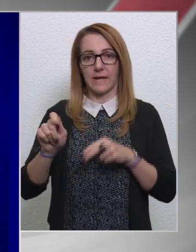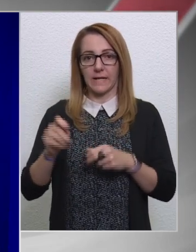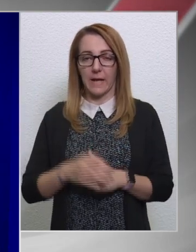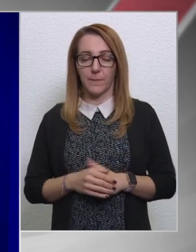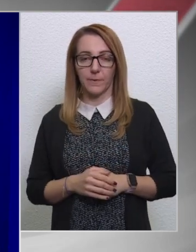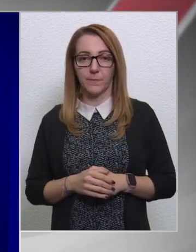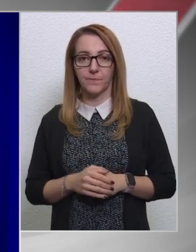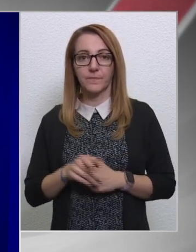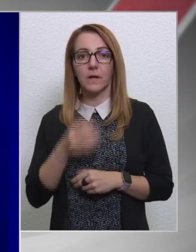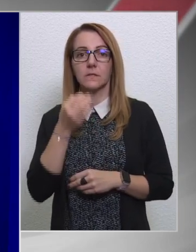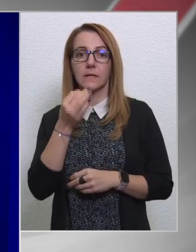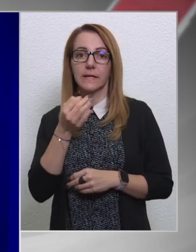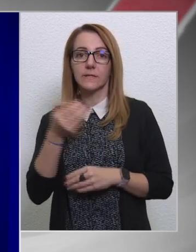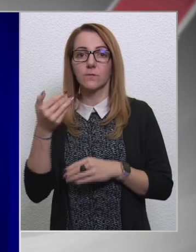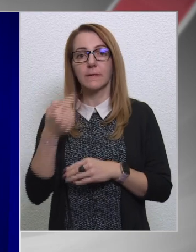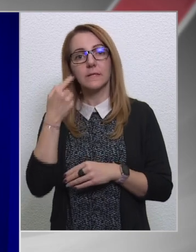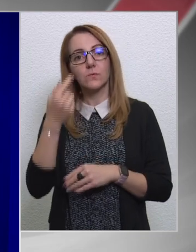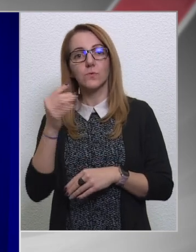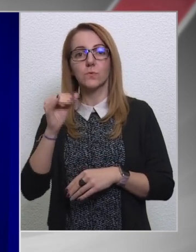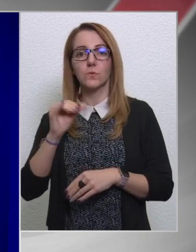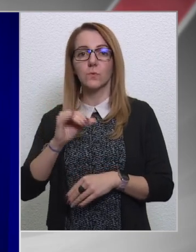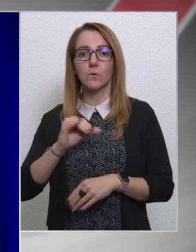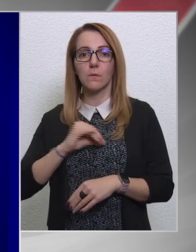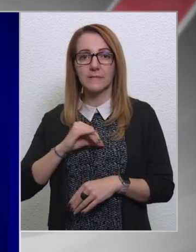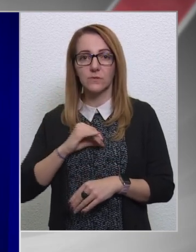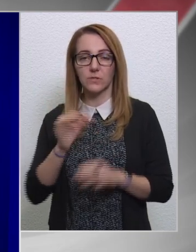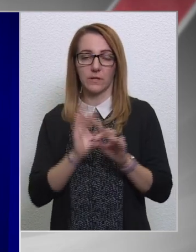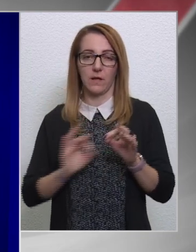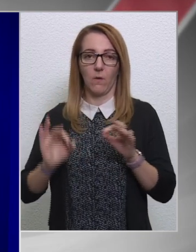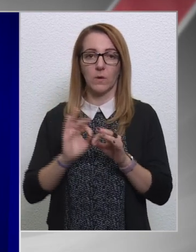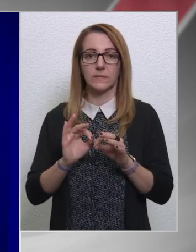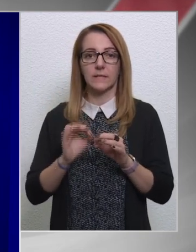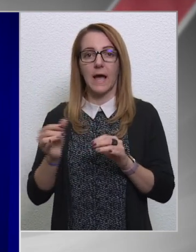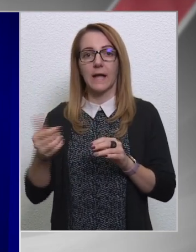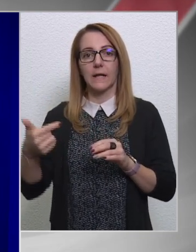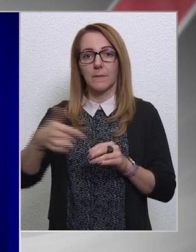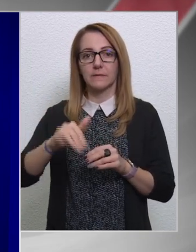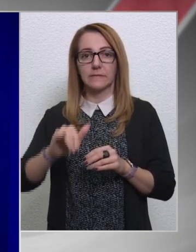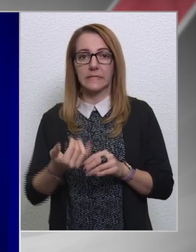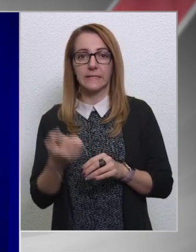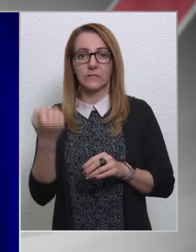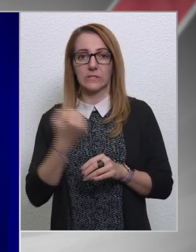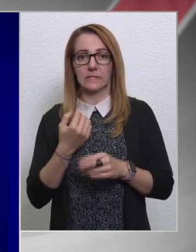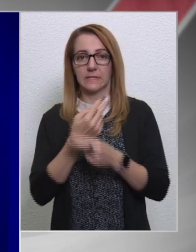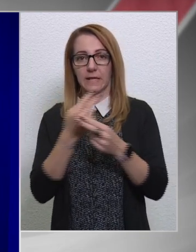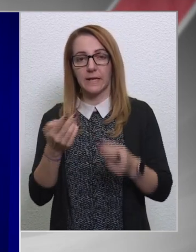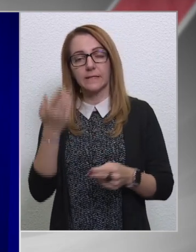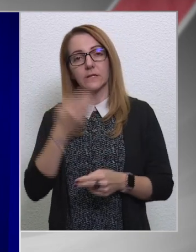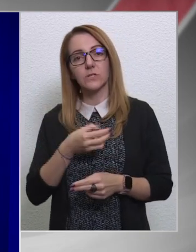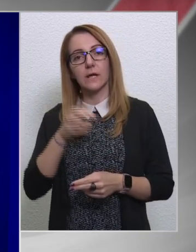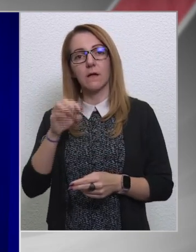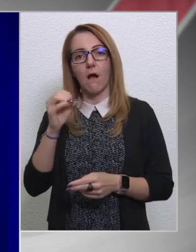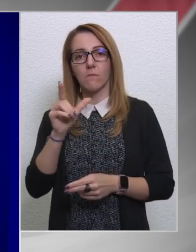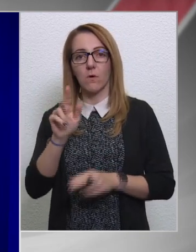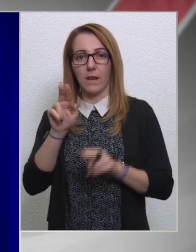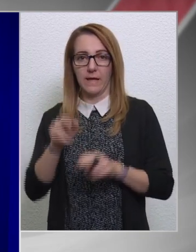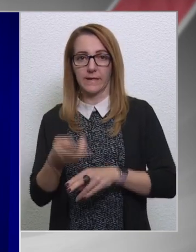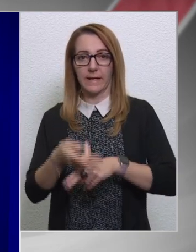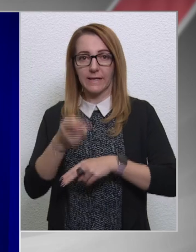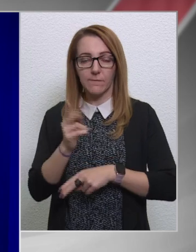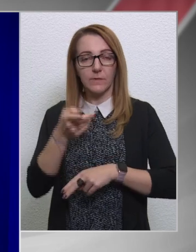Tehát az a kérdés, hogy meddig tudjuk biztosítani az ország benzin és dízel ellátását. Ha a MOL- erre képes, akkor